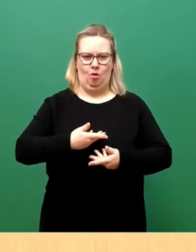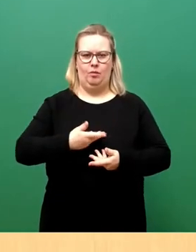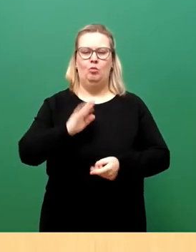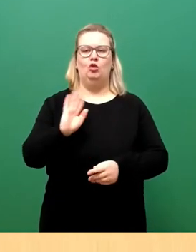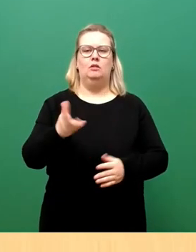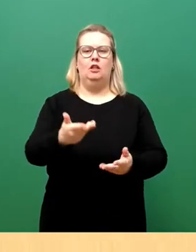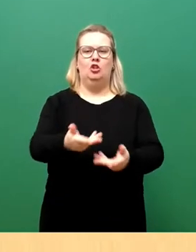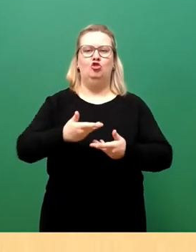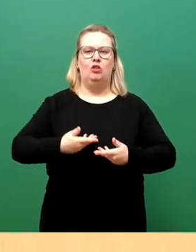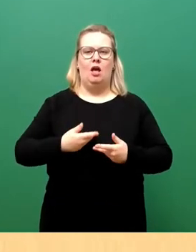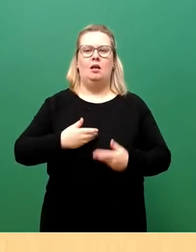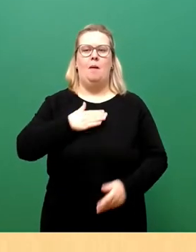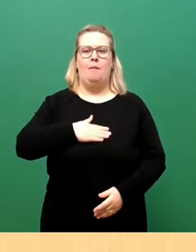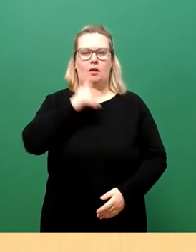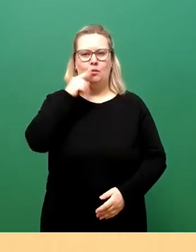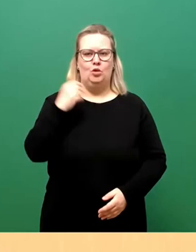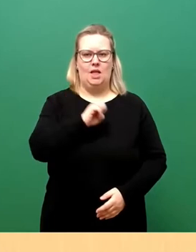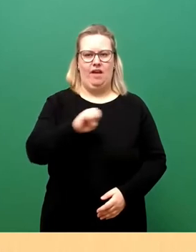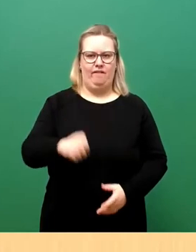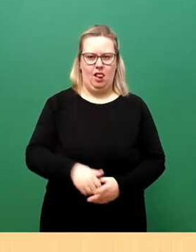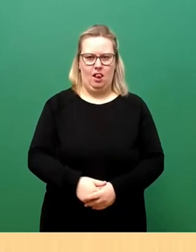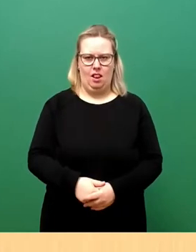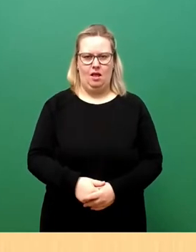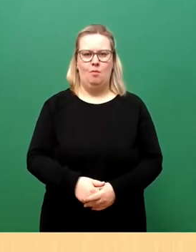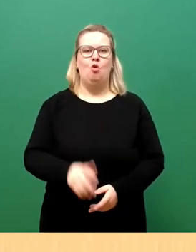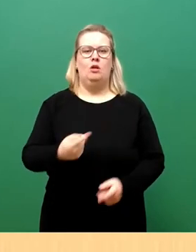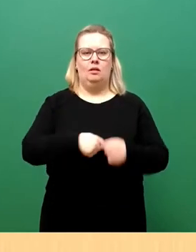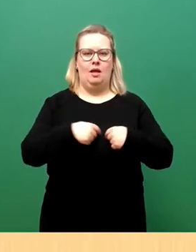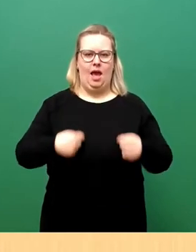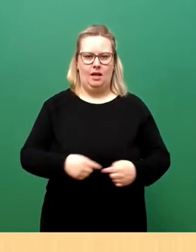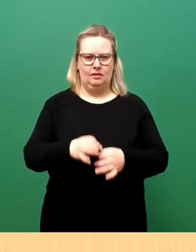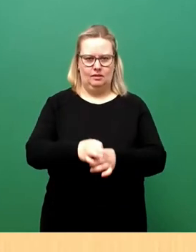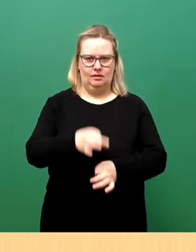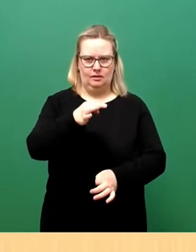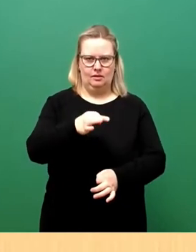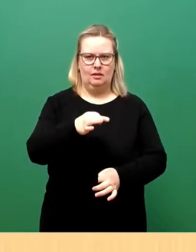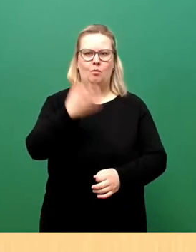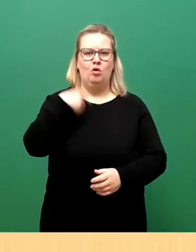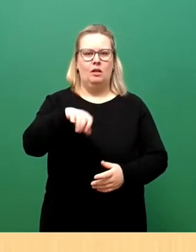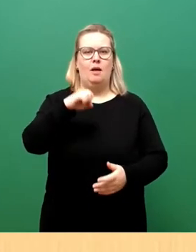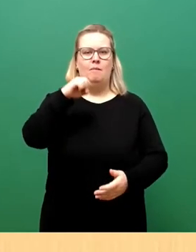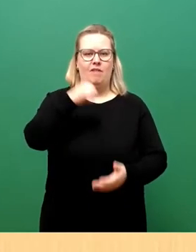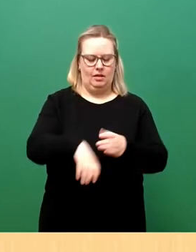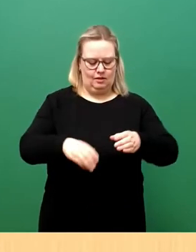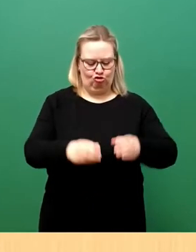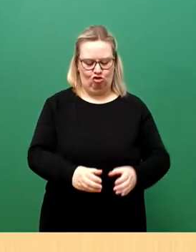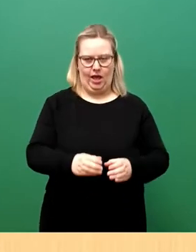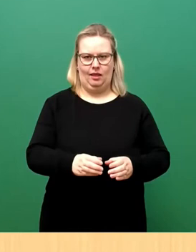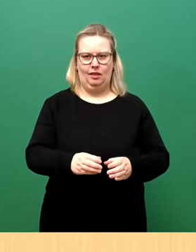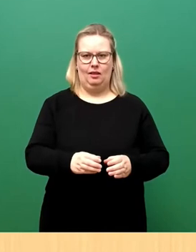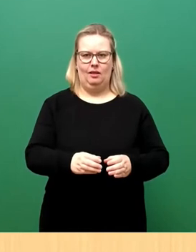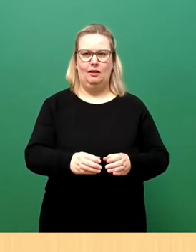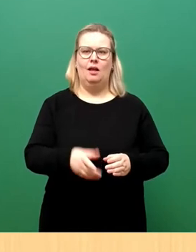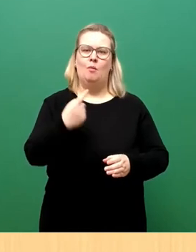der Stadt Bad Münster-Eifel. Das Herz ist montiert auf einem historischen Pflasterstein, den Bürger nach den